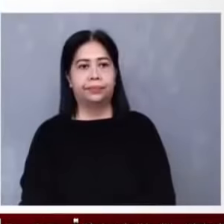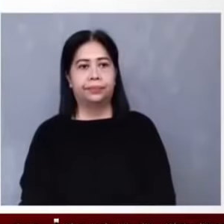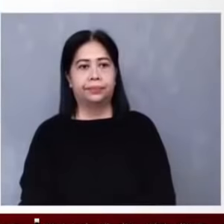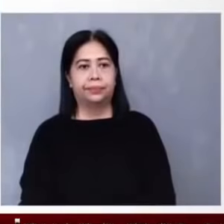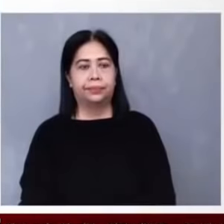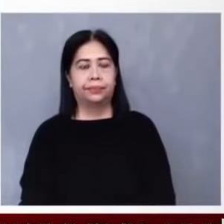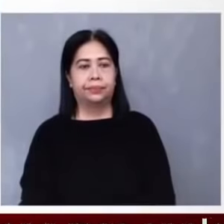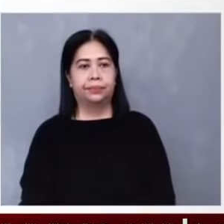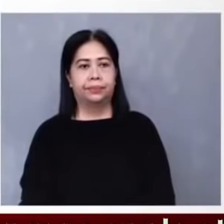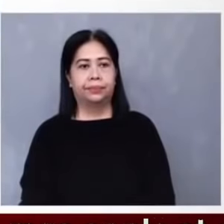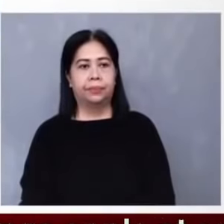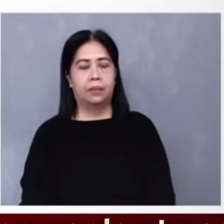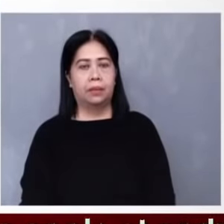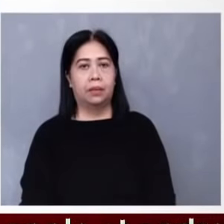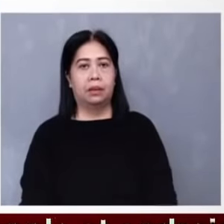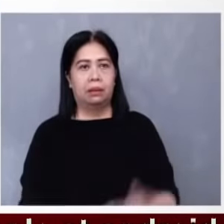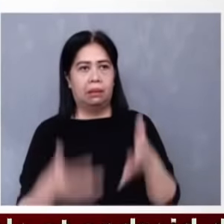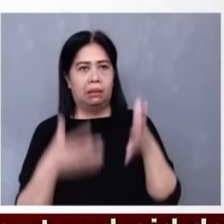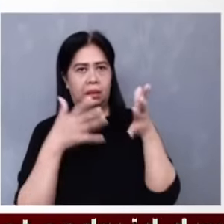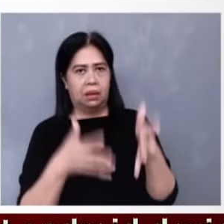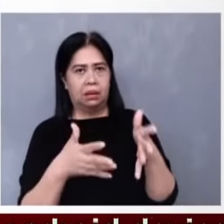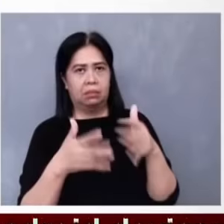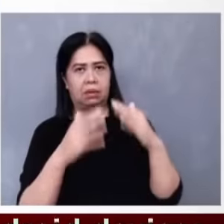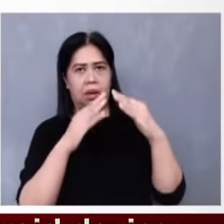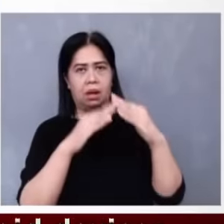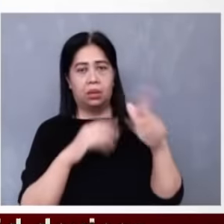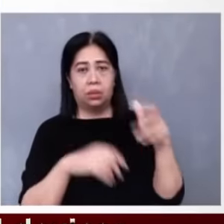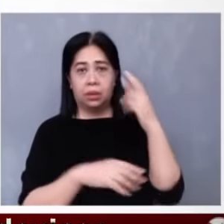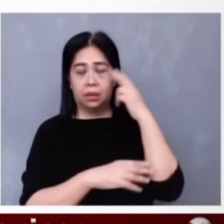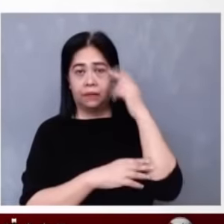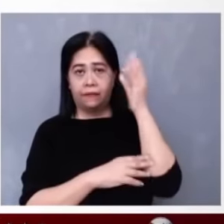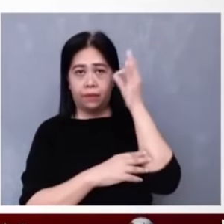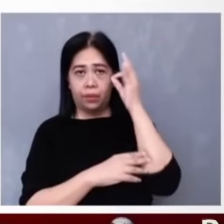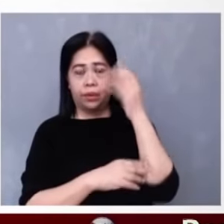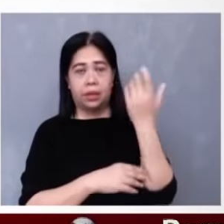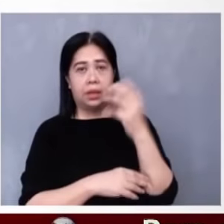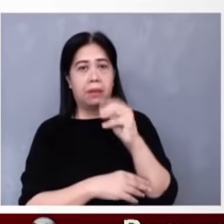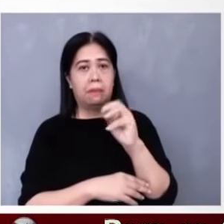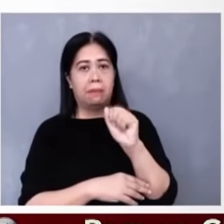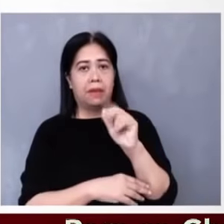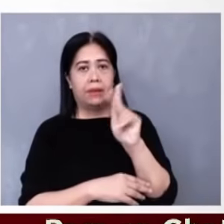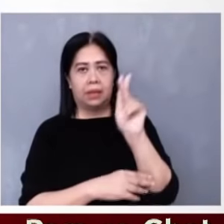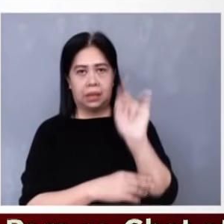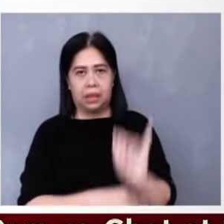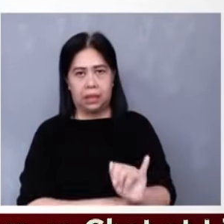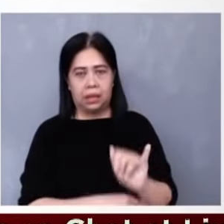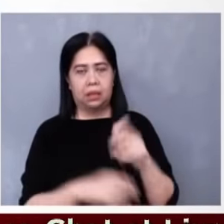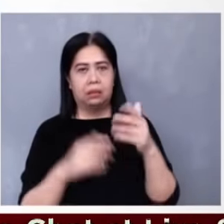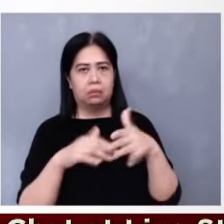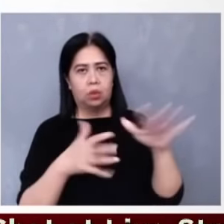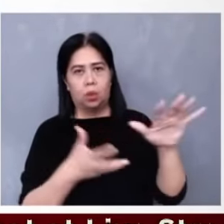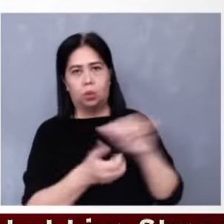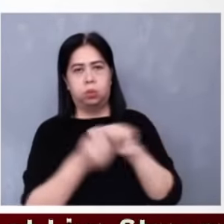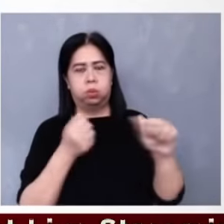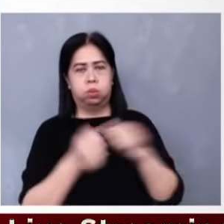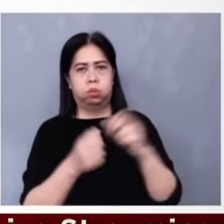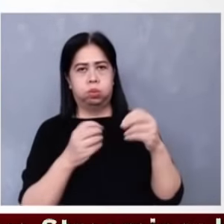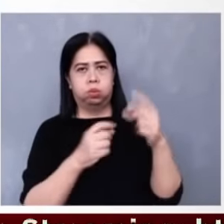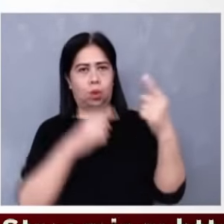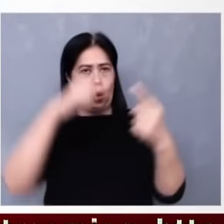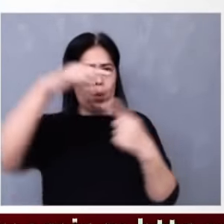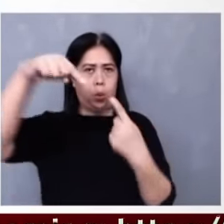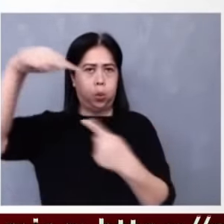Ito na lang ang natitira sa bahay ni Rick Foley sa Mayfield, Kentucky, matapos manalasa ang kumpol ng mga buhawi